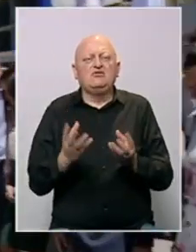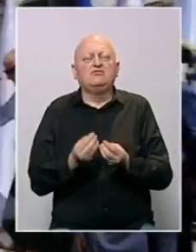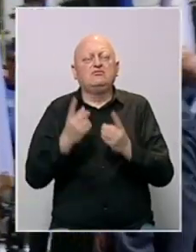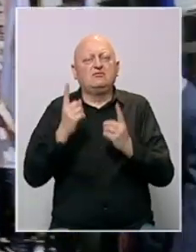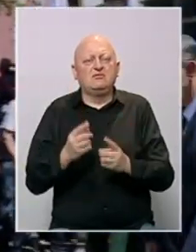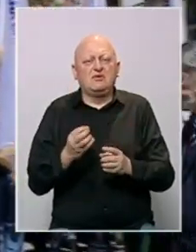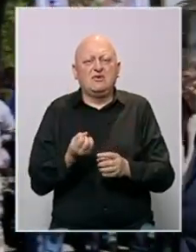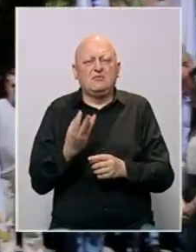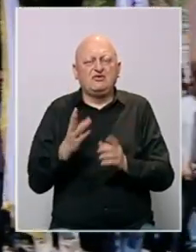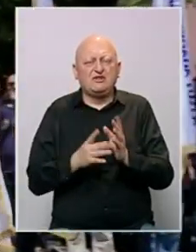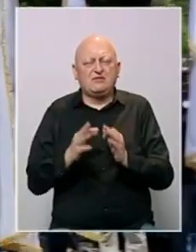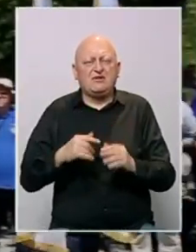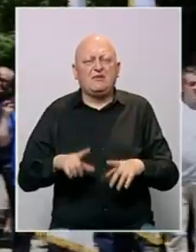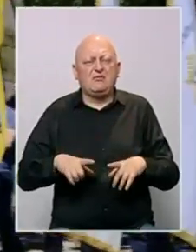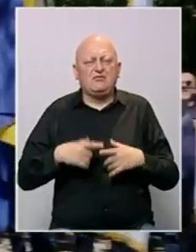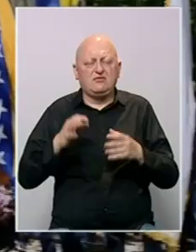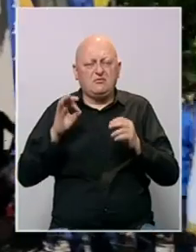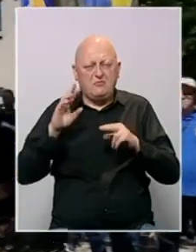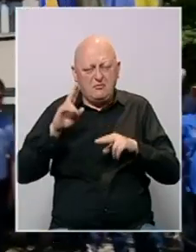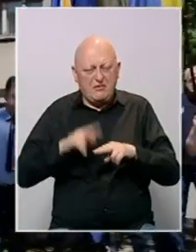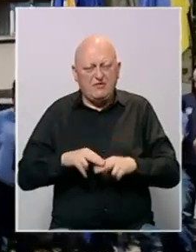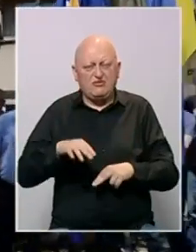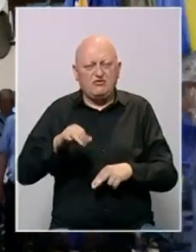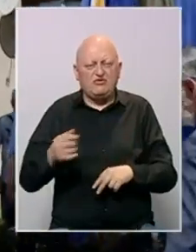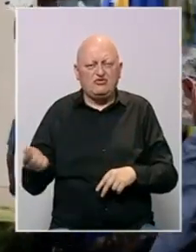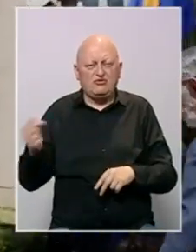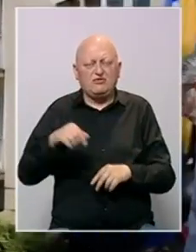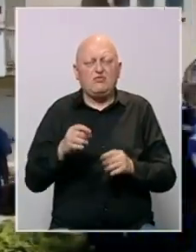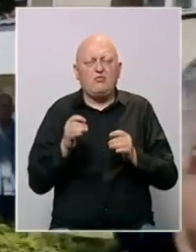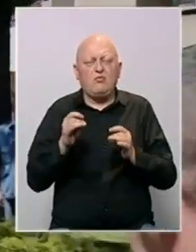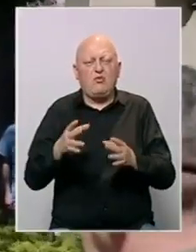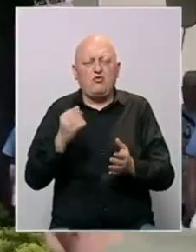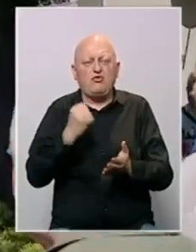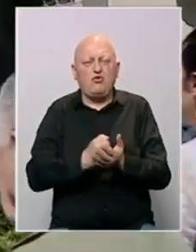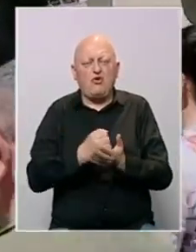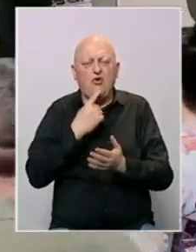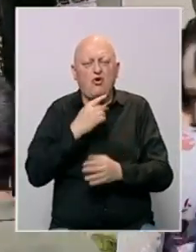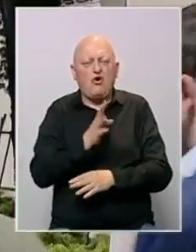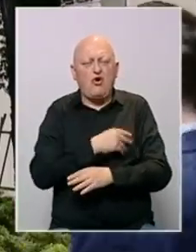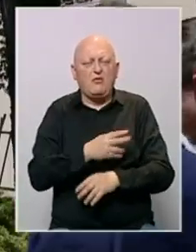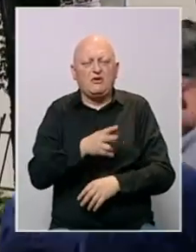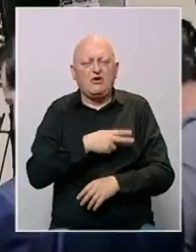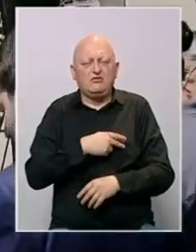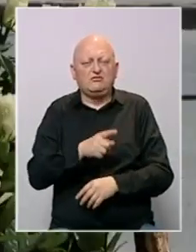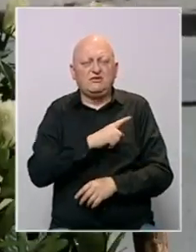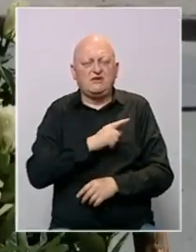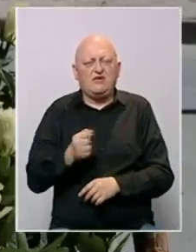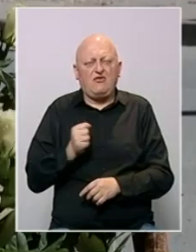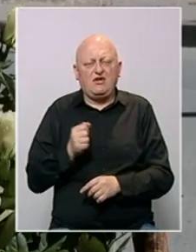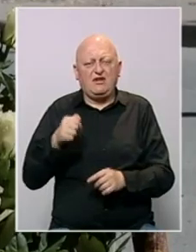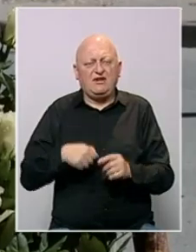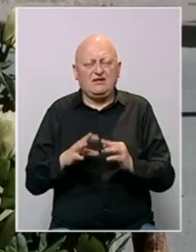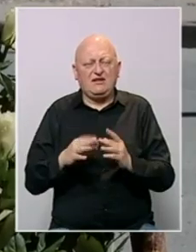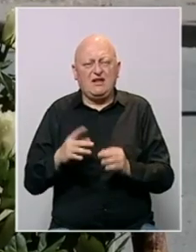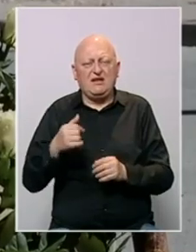stavu da Brčanska Malta treba doživjeti pravdu. Iz Tuzle stižu u poruke da se utvrdi komandna odgovornost za stradanje vojnika IONOA.